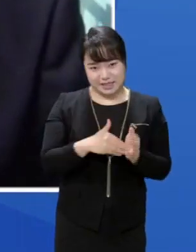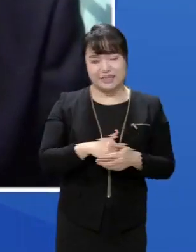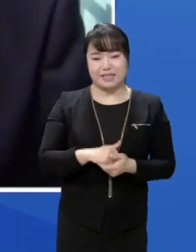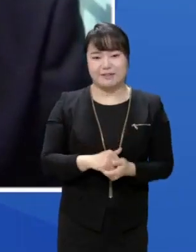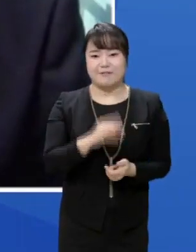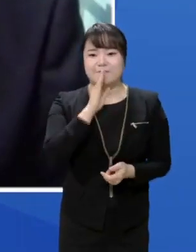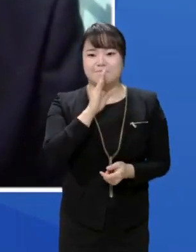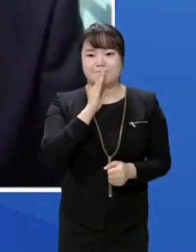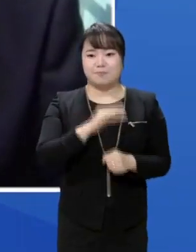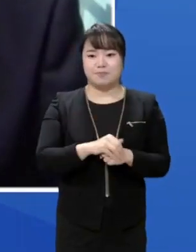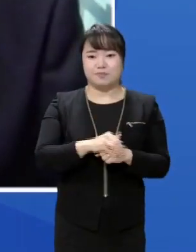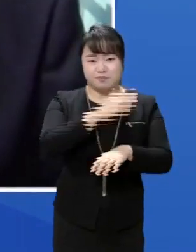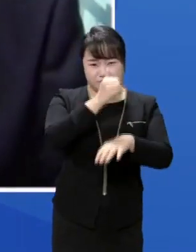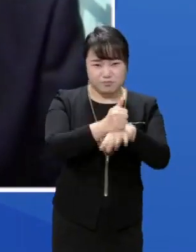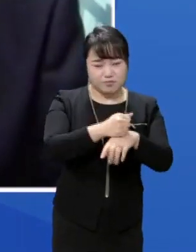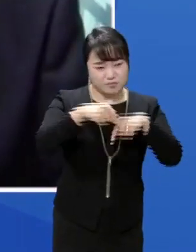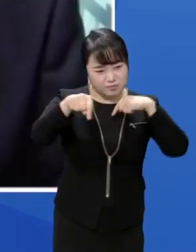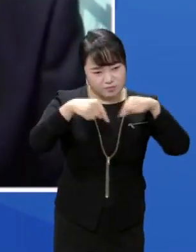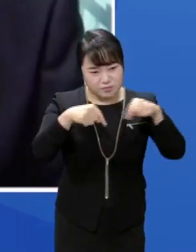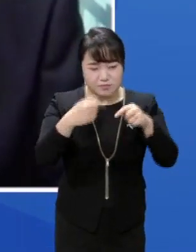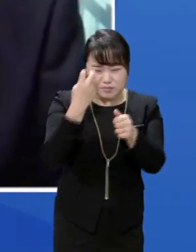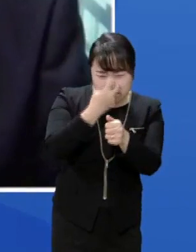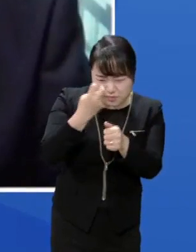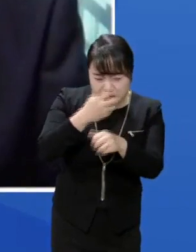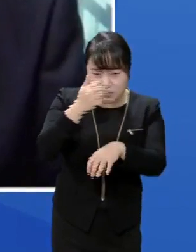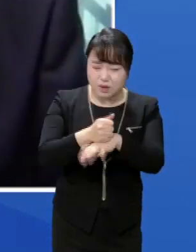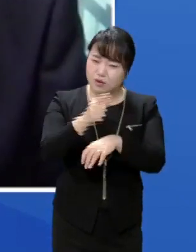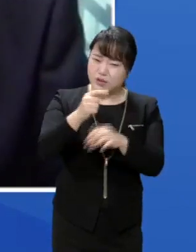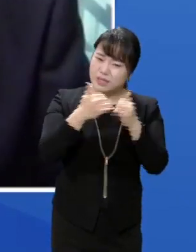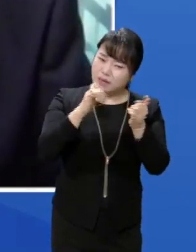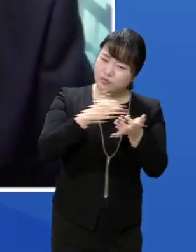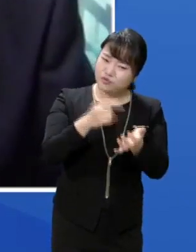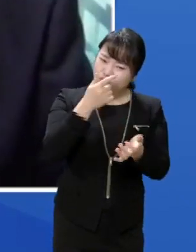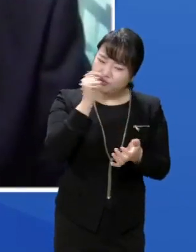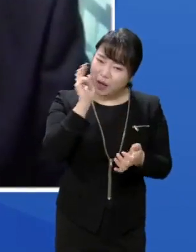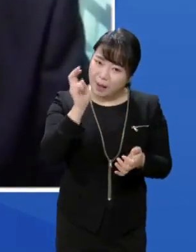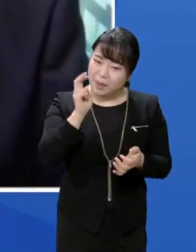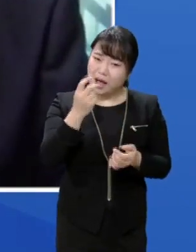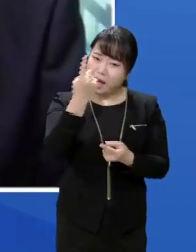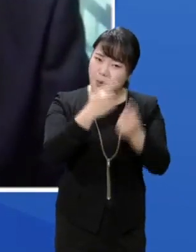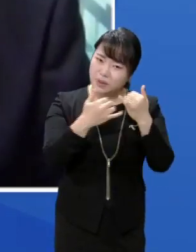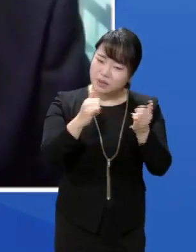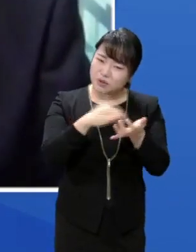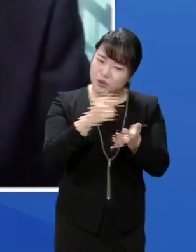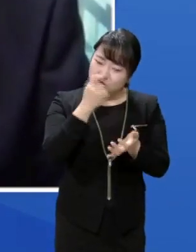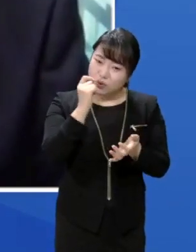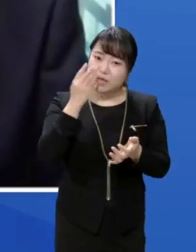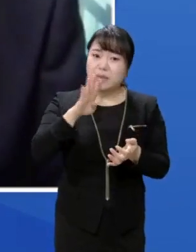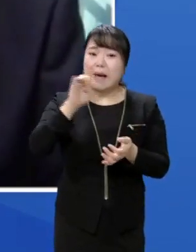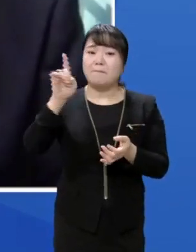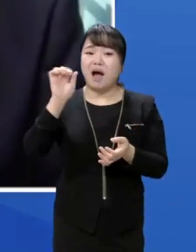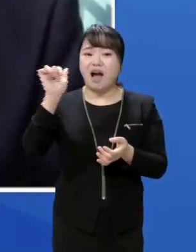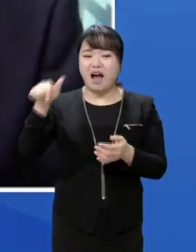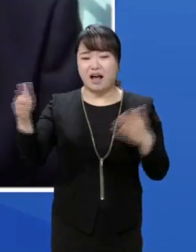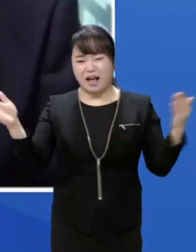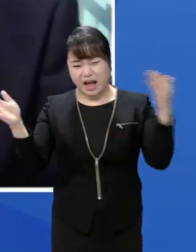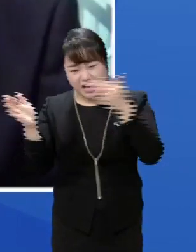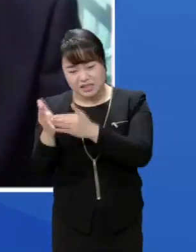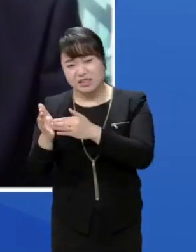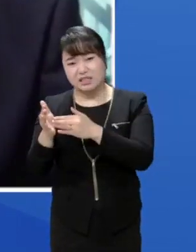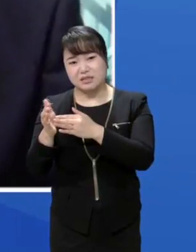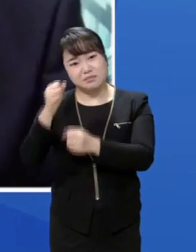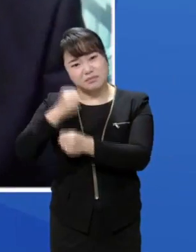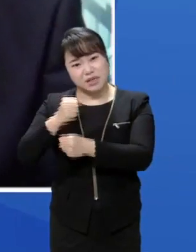후에 이용 실태를 조사한 결과 사실상 수요가 잘 나오지 않는다고 평가를 했는데 방학도까지 연장했을 때 어려움이 좀 있지 않을까